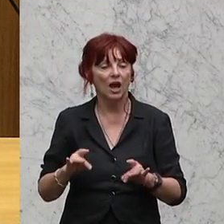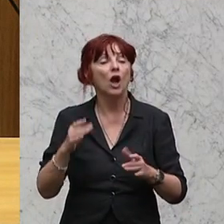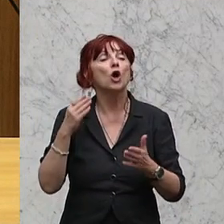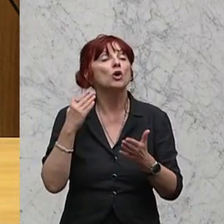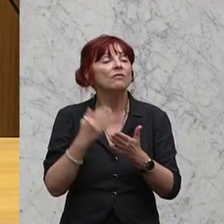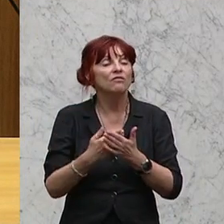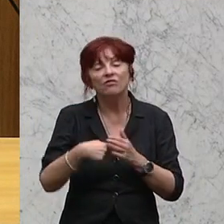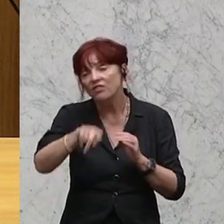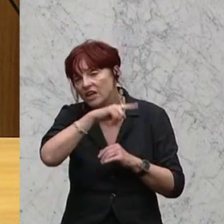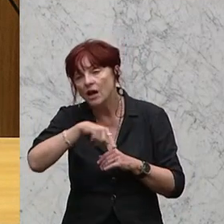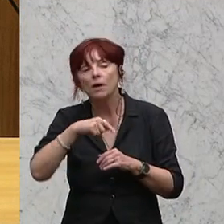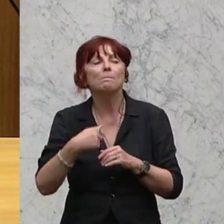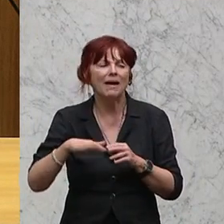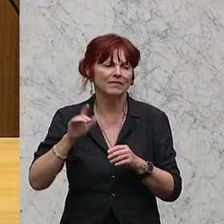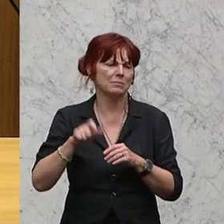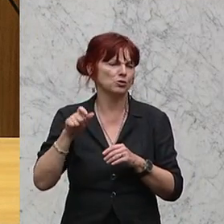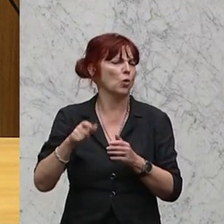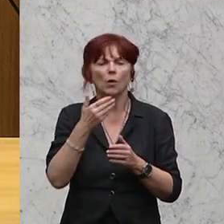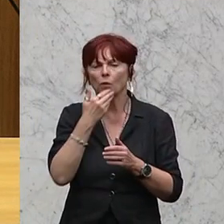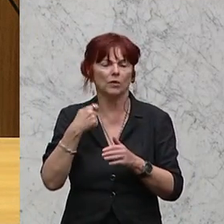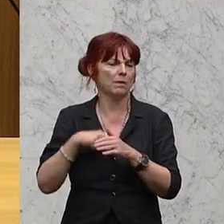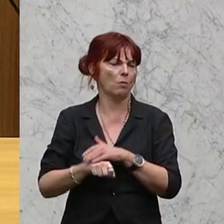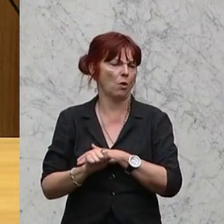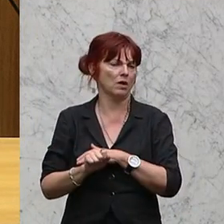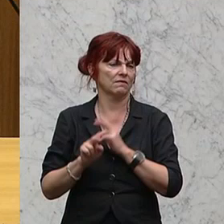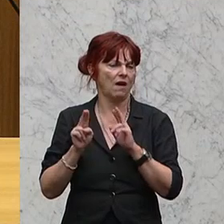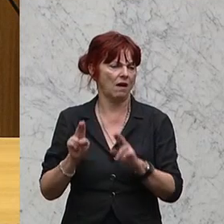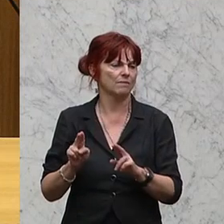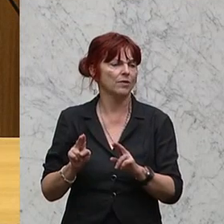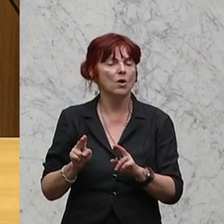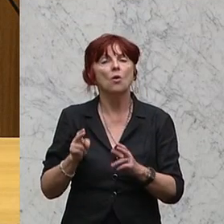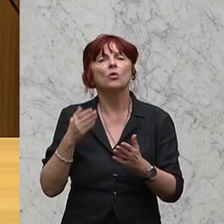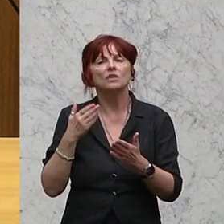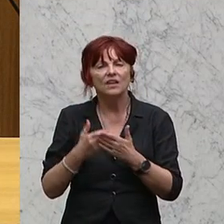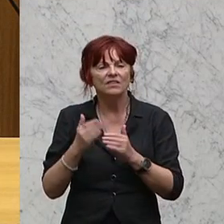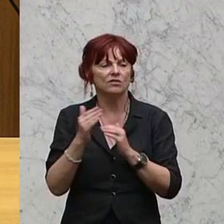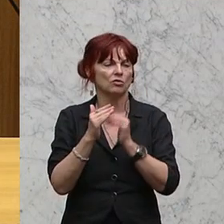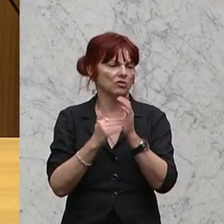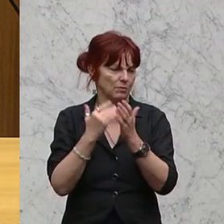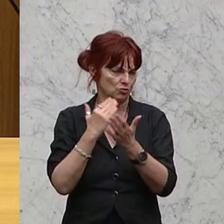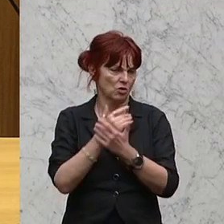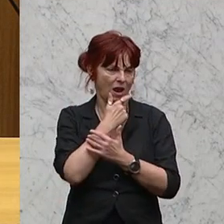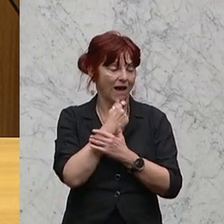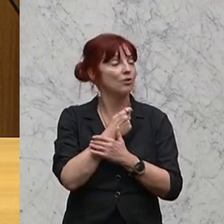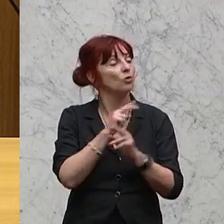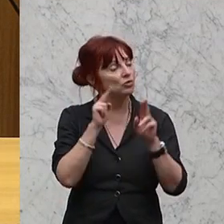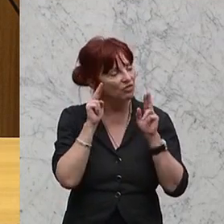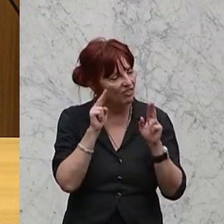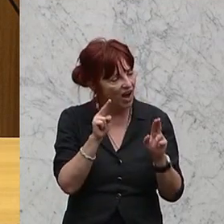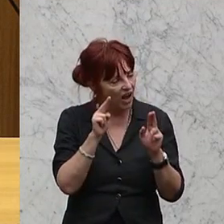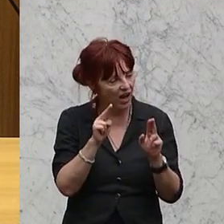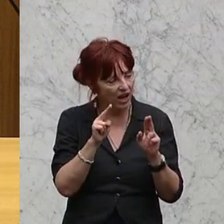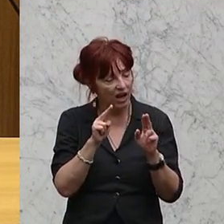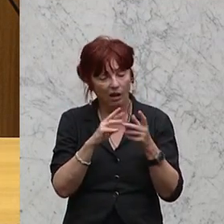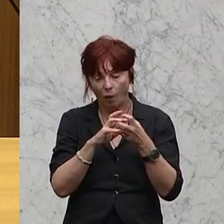ist dieses System schon entstanden und es ist tatsächlich, und da gebe ich dir und vielen anderen auch recht, zu